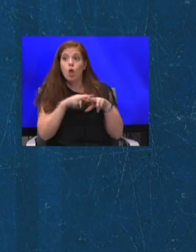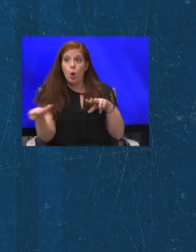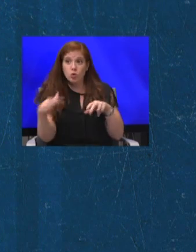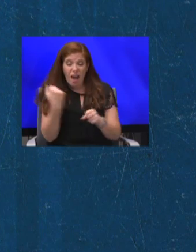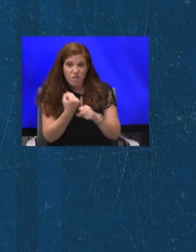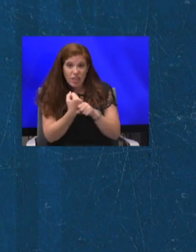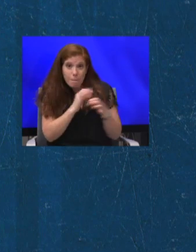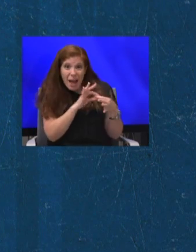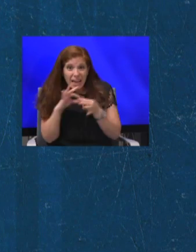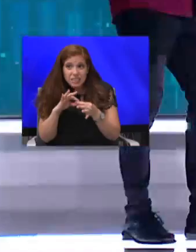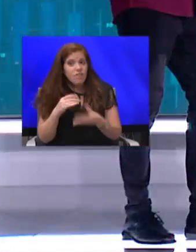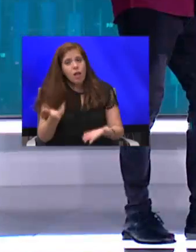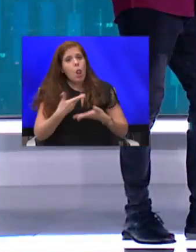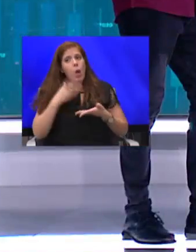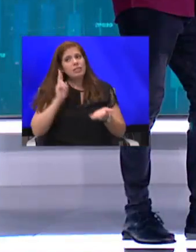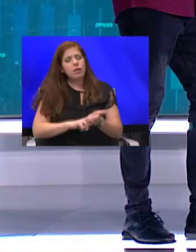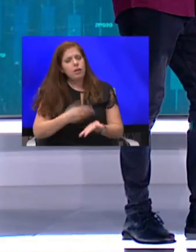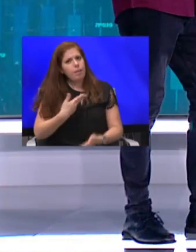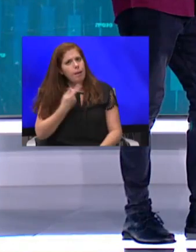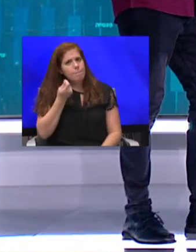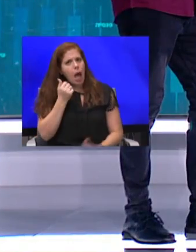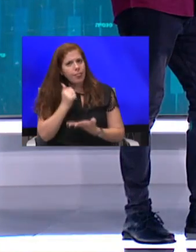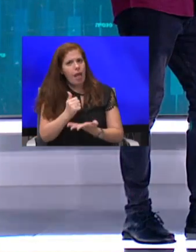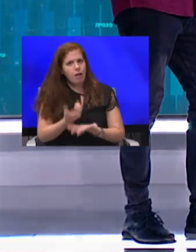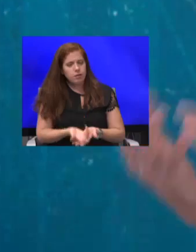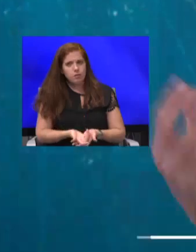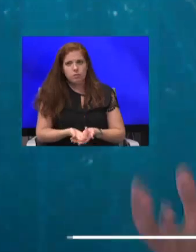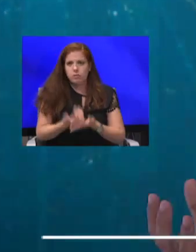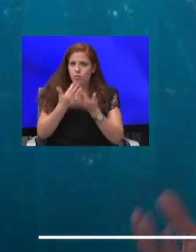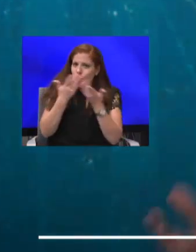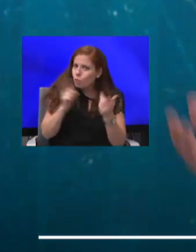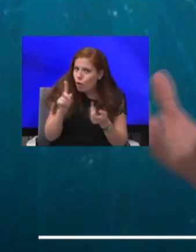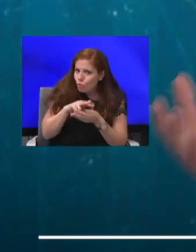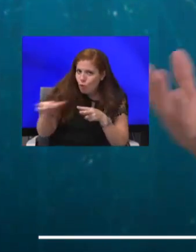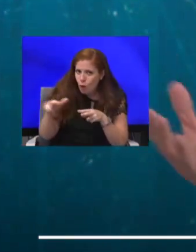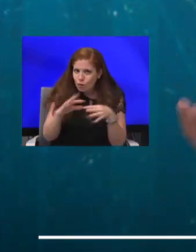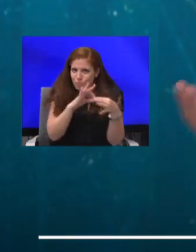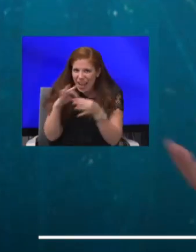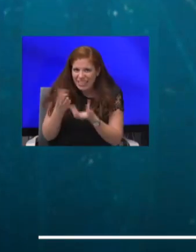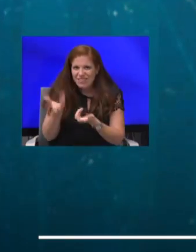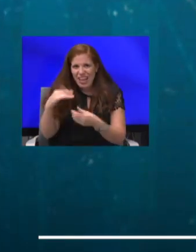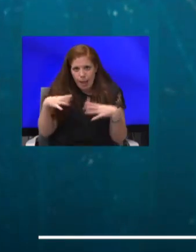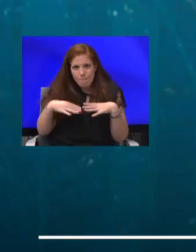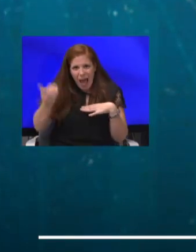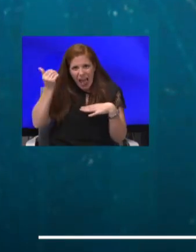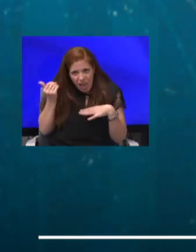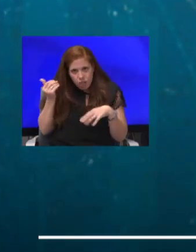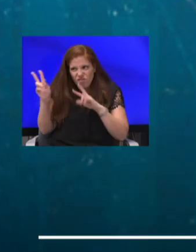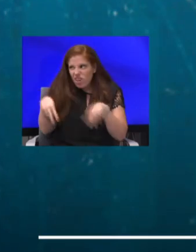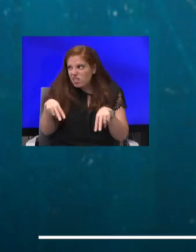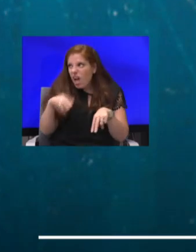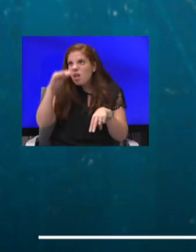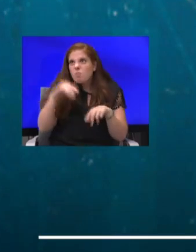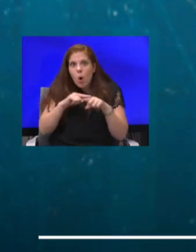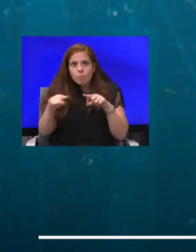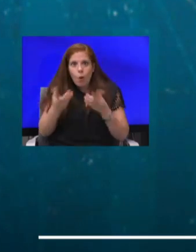זכאית לקבל מענף. ברור שלא היו לו שלושה חודשי עבודה ברצף, היא הייתה בחלת קודם, וחזרה אולי לפחות מחודש. אבל את זה המערכת